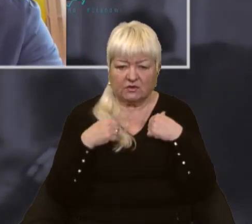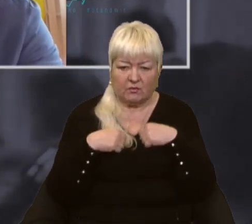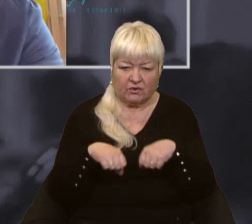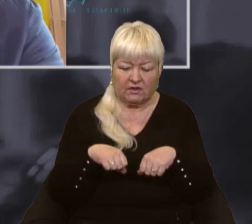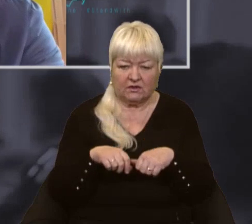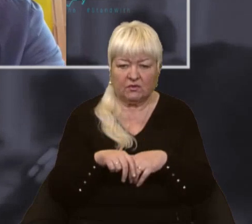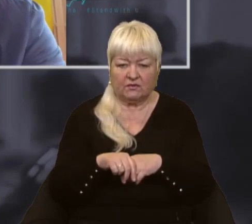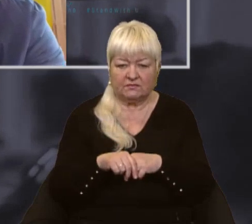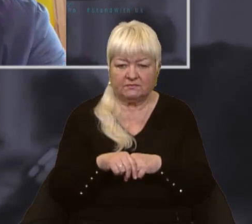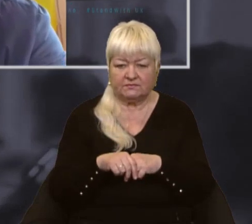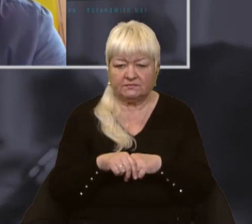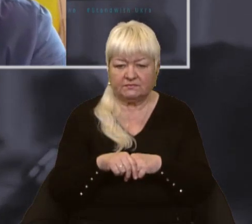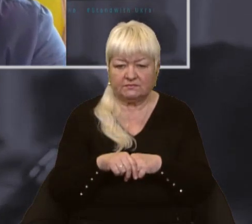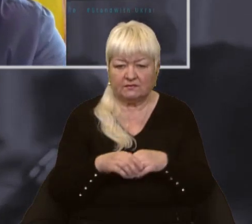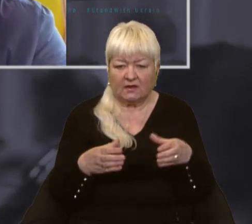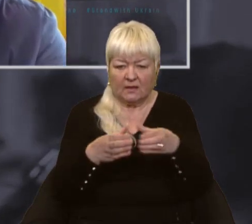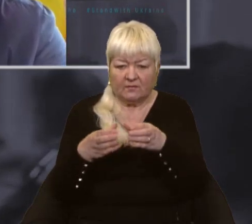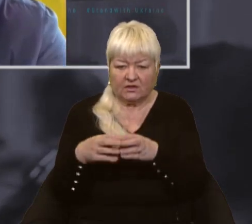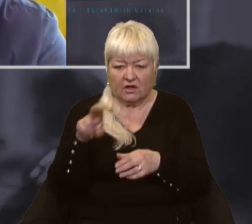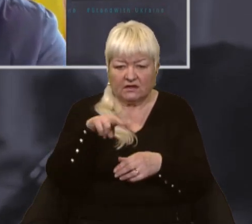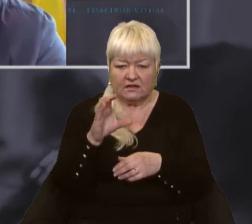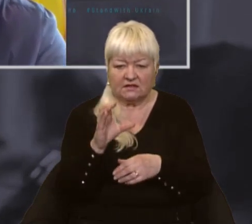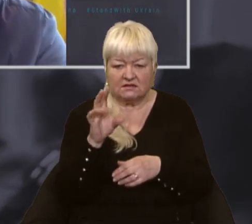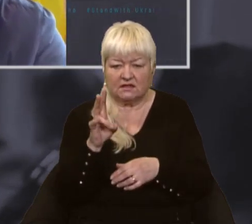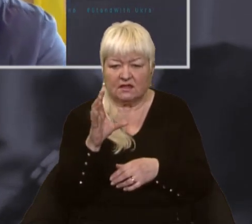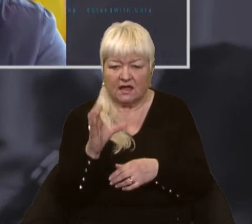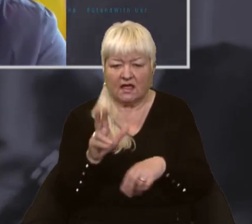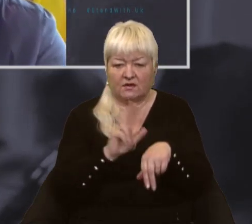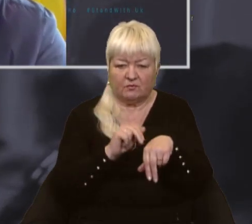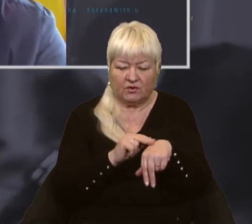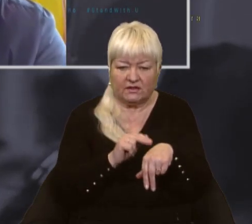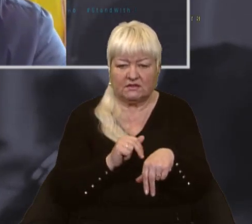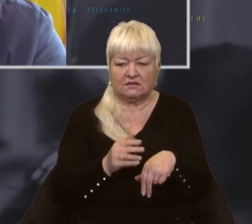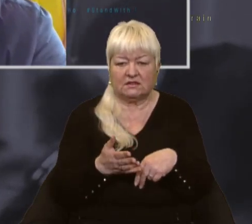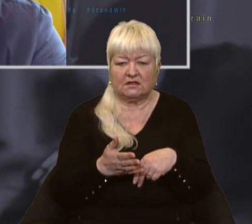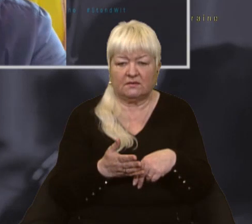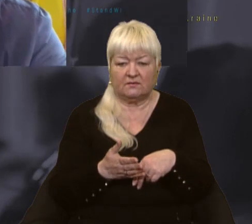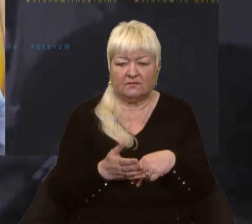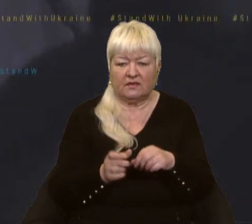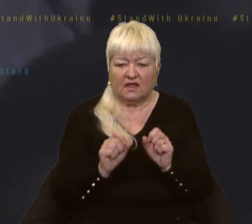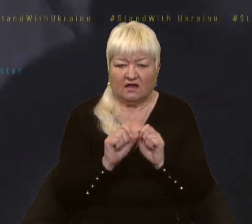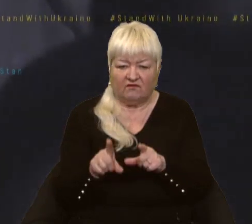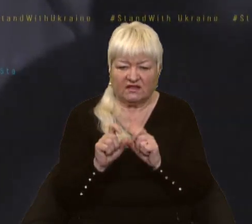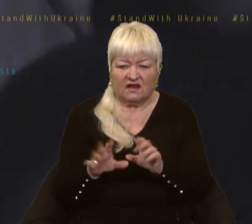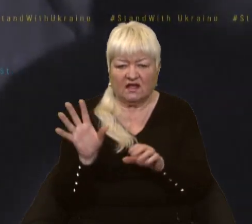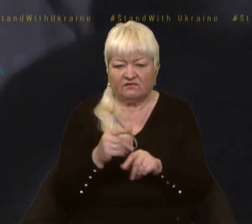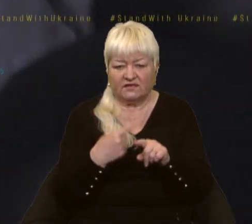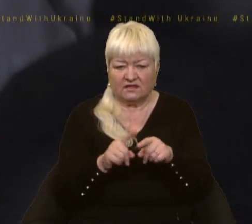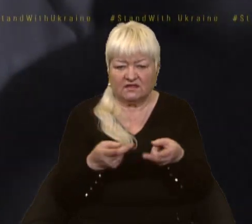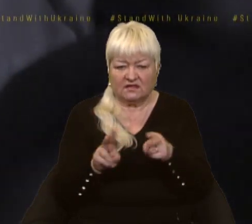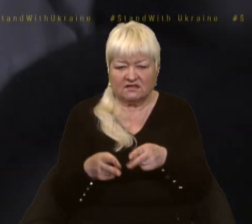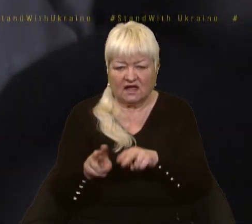спокійно. Підрозділи ДСНС та поліції та правоохоронні органи видаляють всі ті залишки